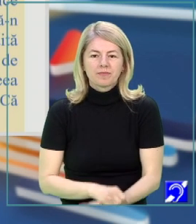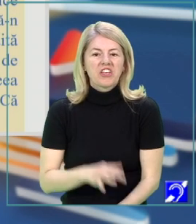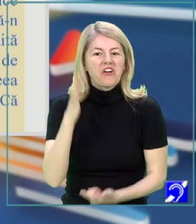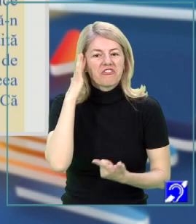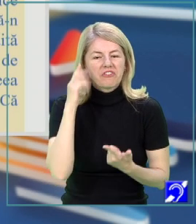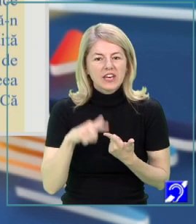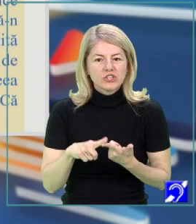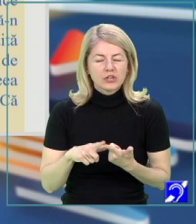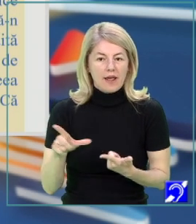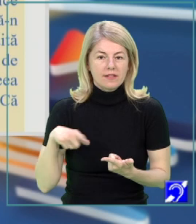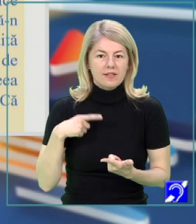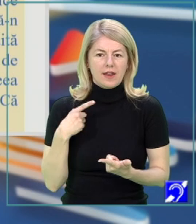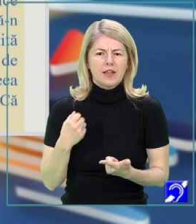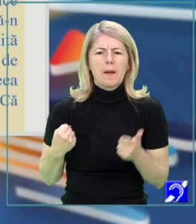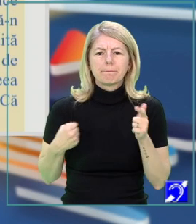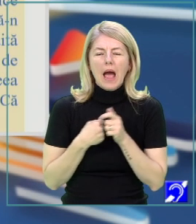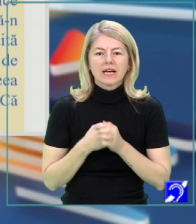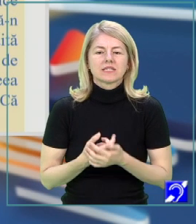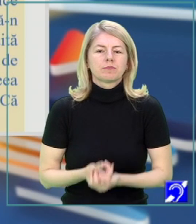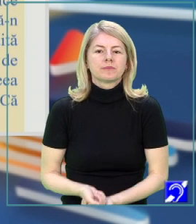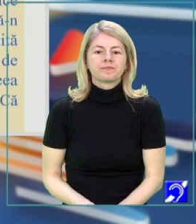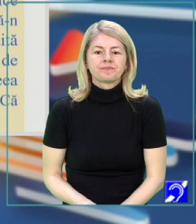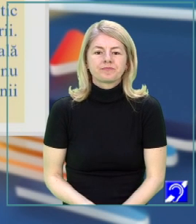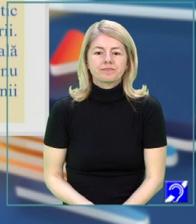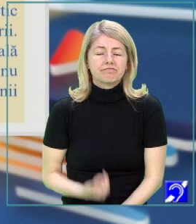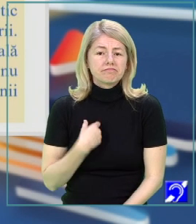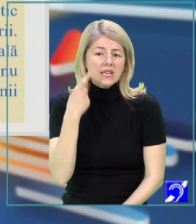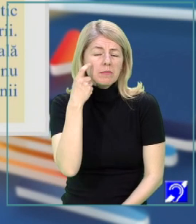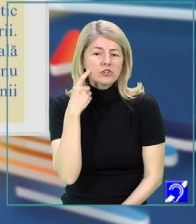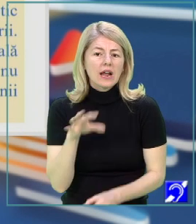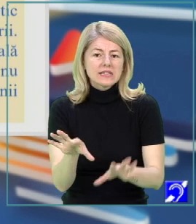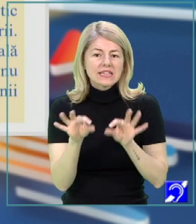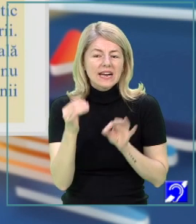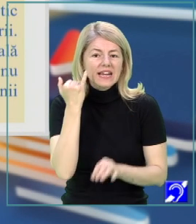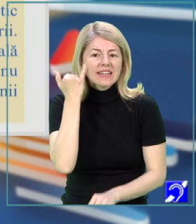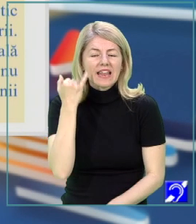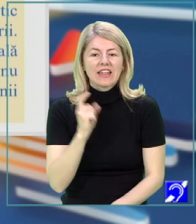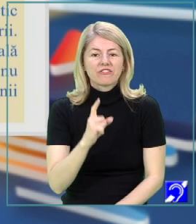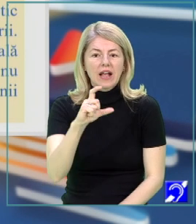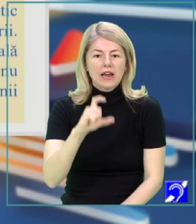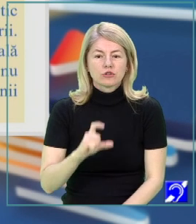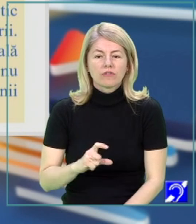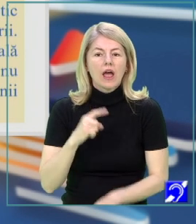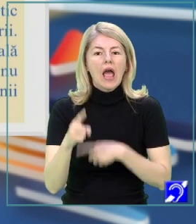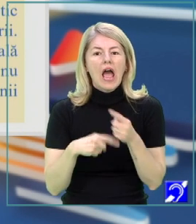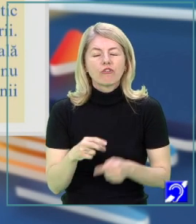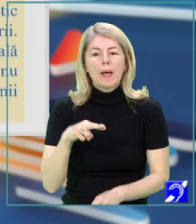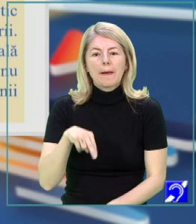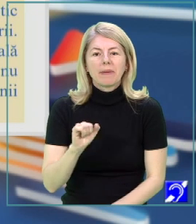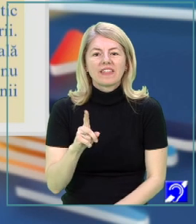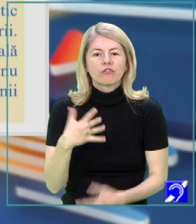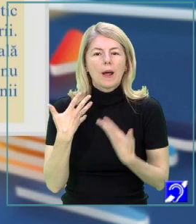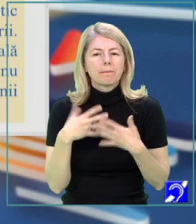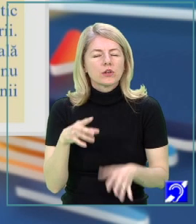fericirea trăită la cote maxime. Am încercat să extrag ideile din fiecare strofă. Apoi, metafora